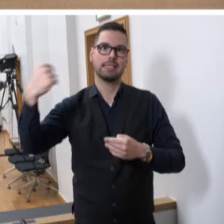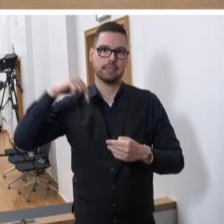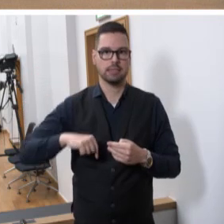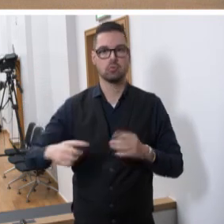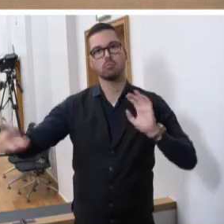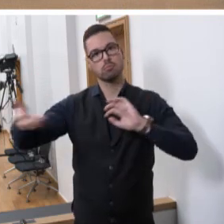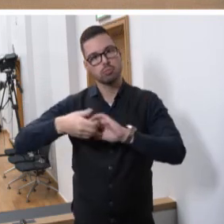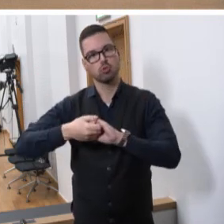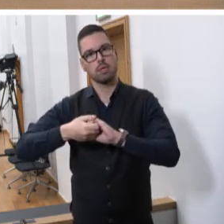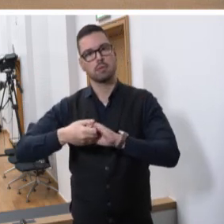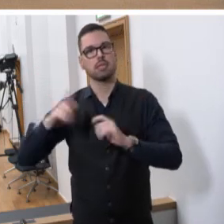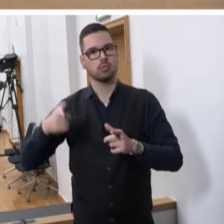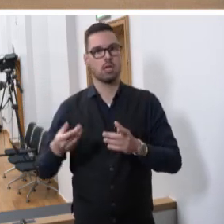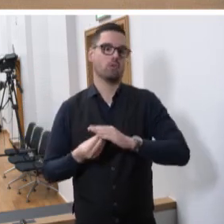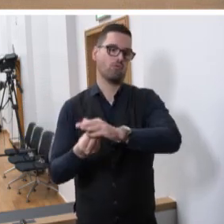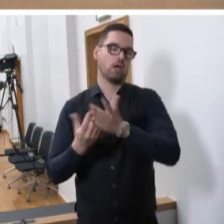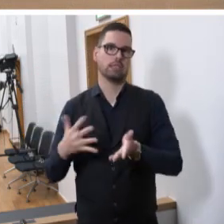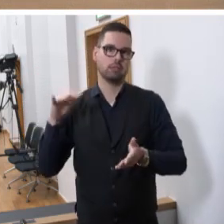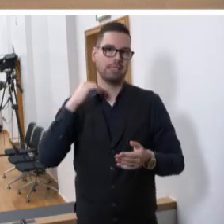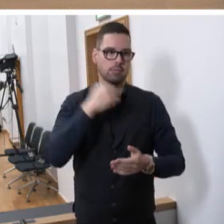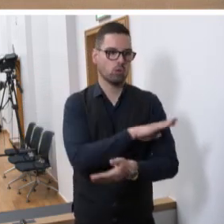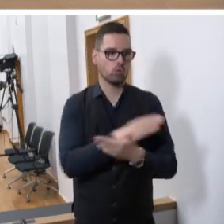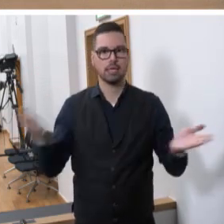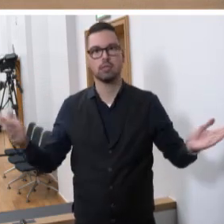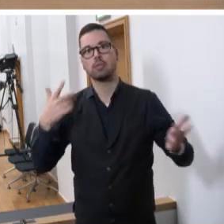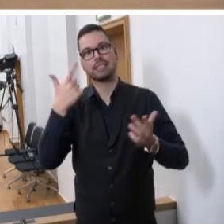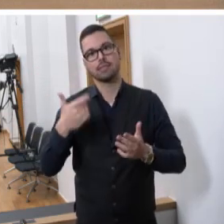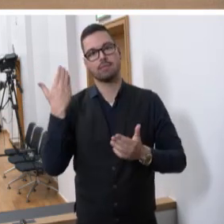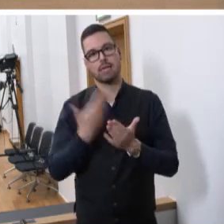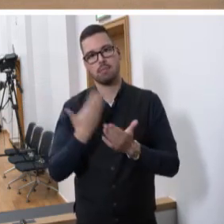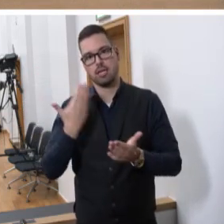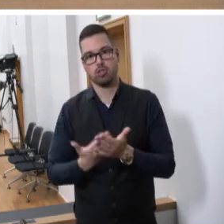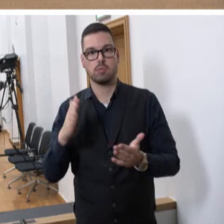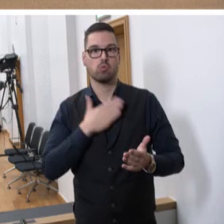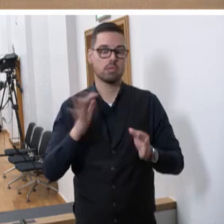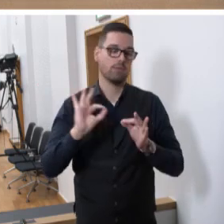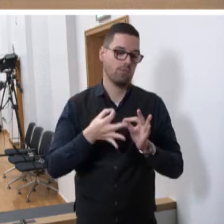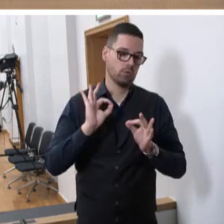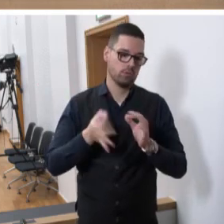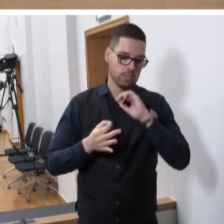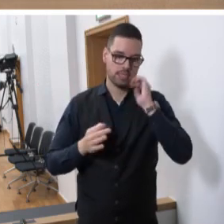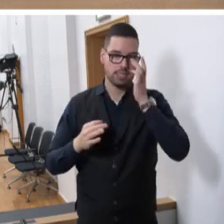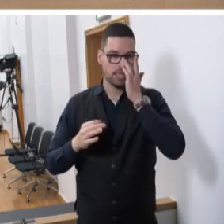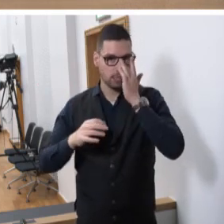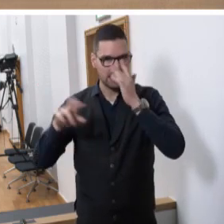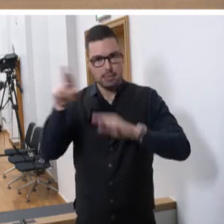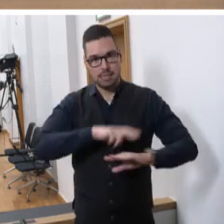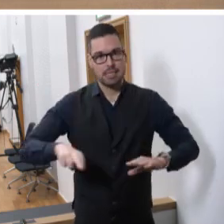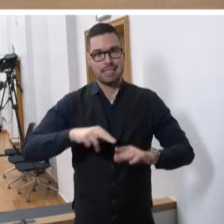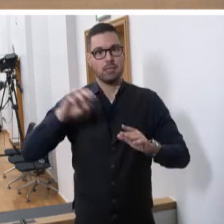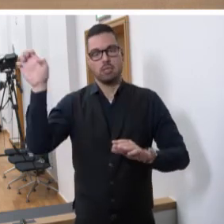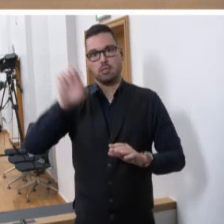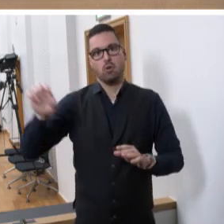Berufsanfängern gefördert. Und liebe Kolleginnen und Kollegen, dies sind nur zwei Beispiele unserer funktionierenden Kernregionen inmitten